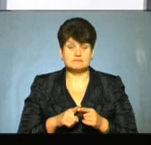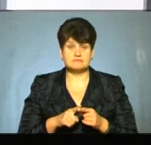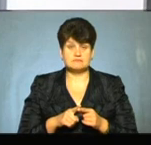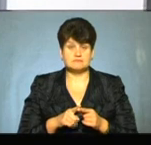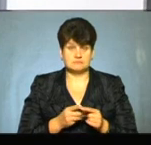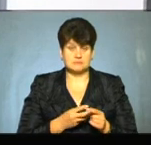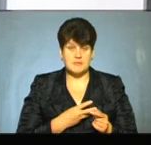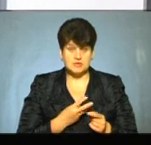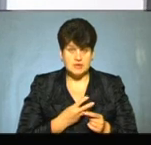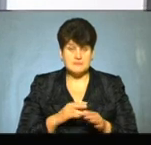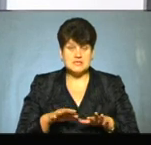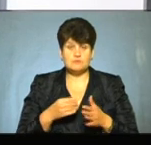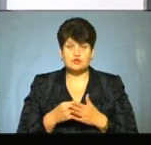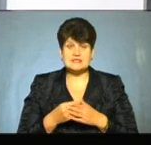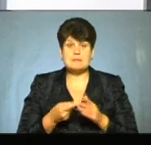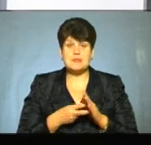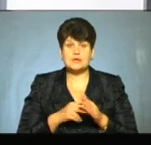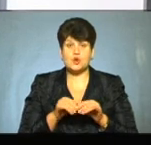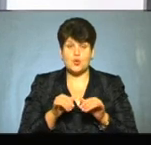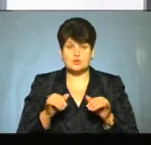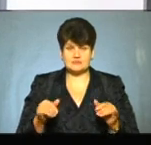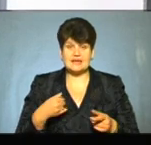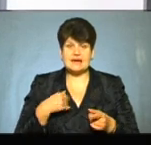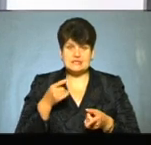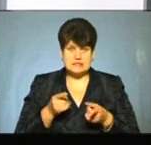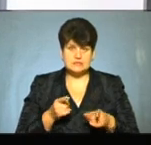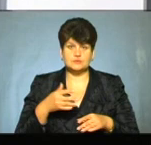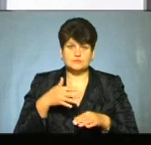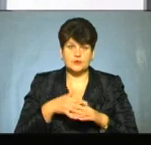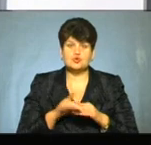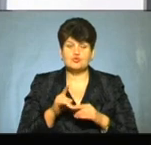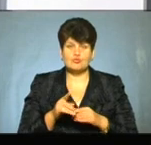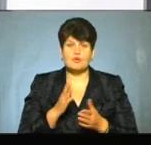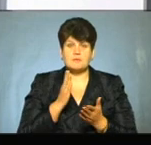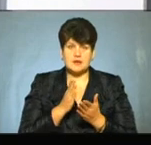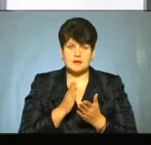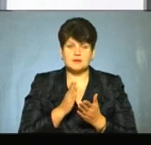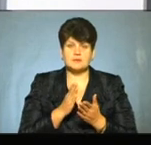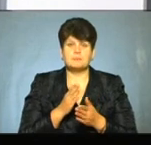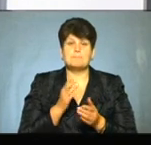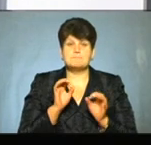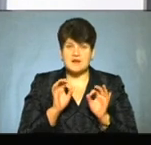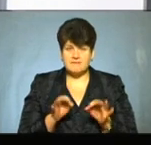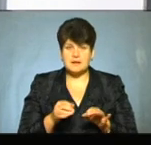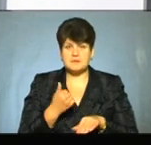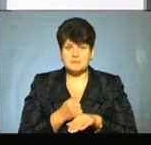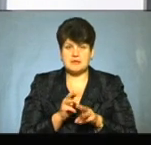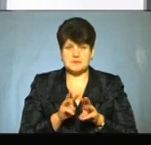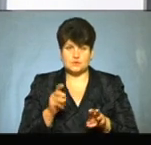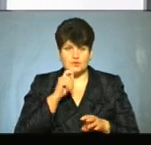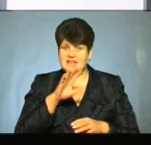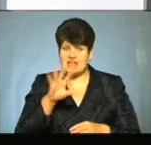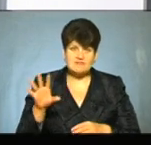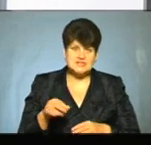що місцеві бюджети – це якийсь план розвитку, так? Я дійсно визнаю, чому правий прем'єр-міністр України. Я визнаю, в чому, що